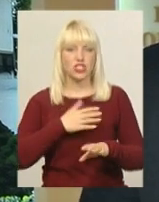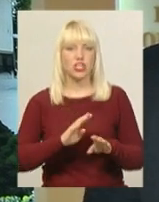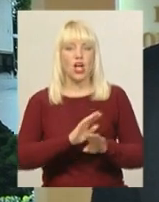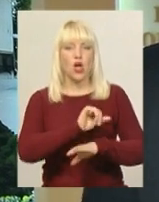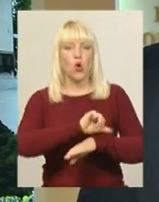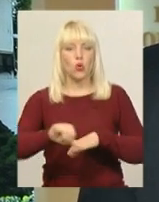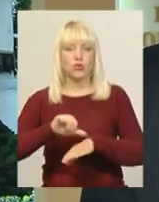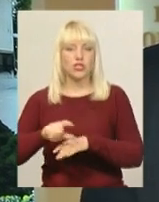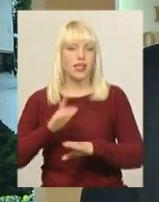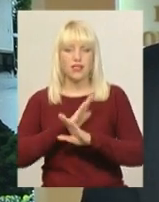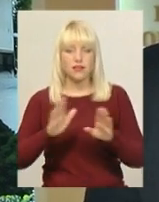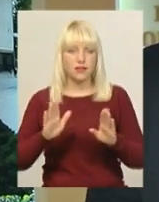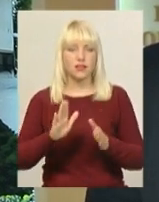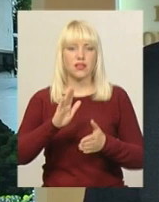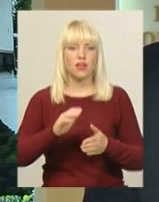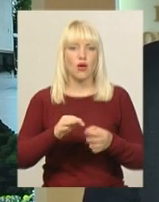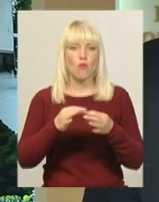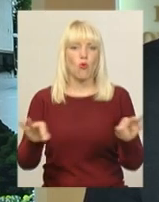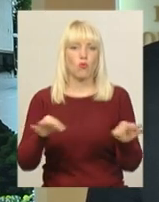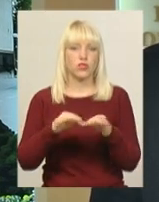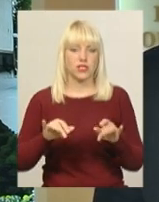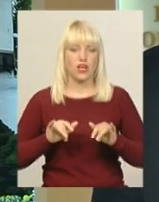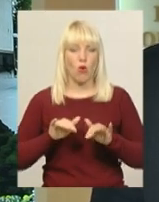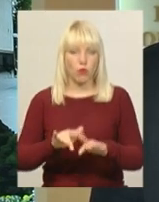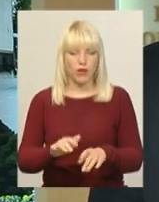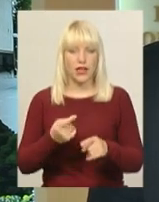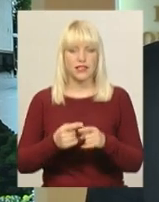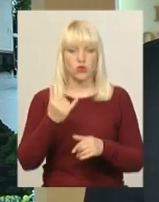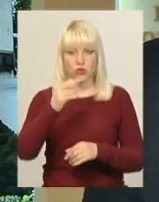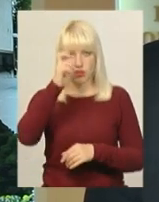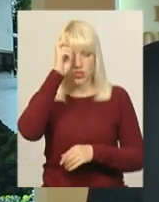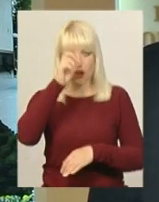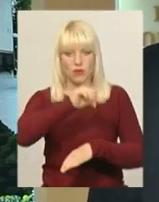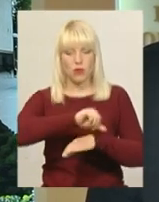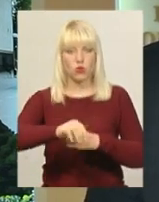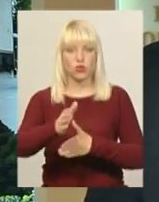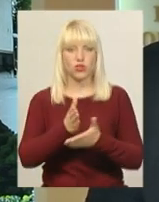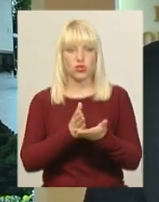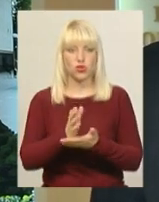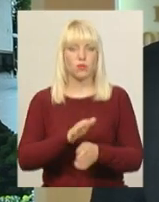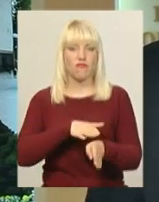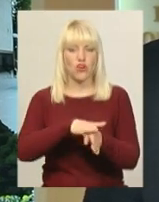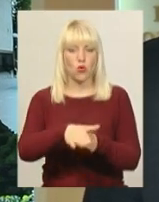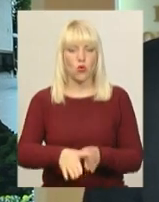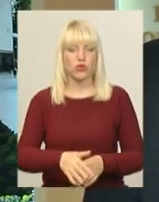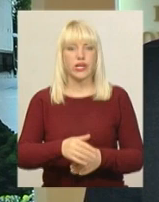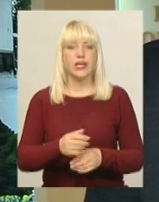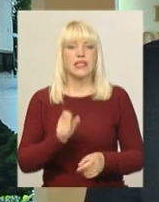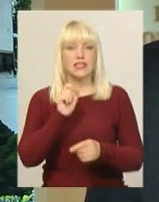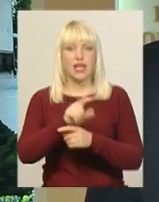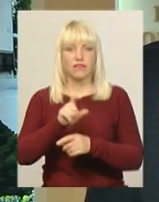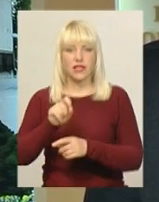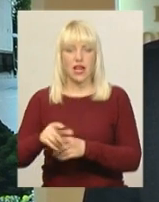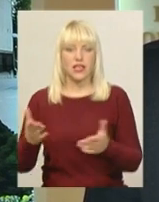Це не тільки пропускні операції через державний кордон. Сьогодні Державна прикордонна служба виконує ряд завдань, які